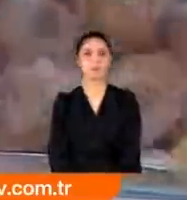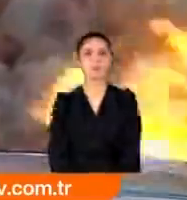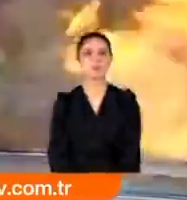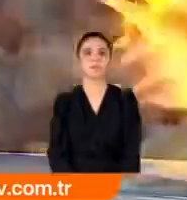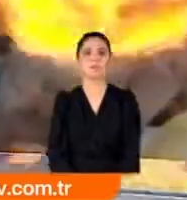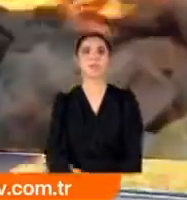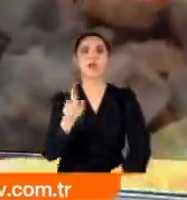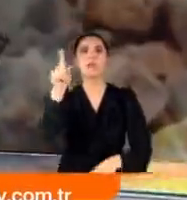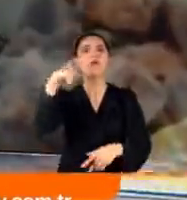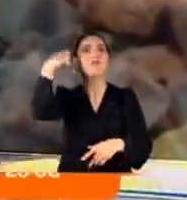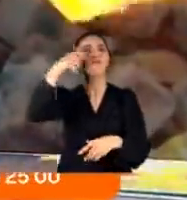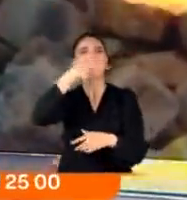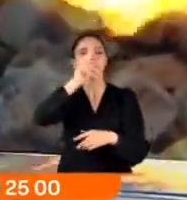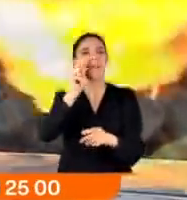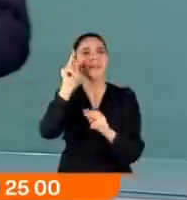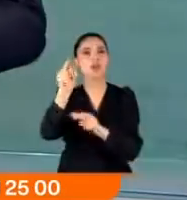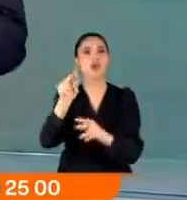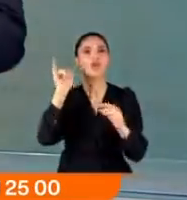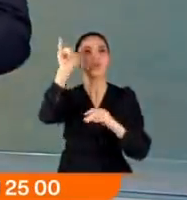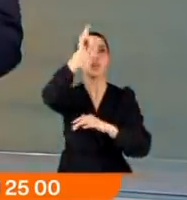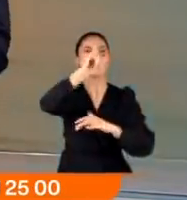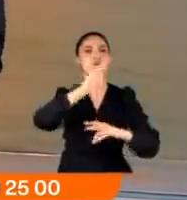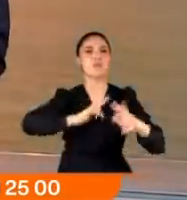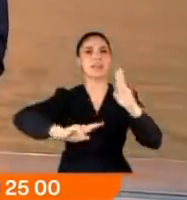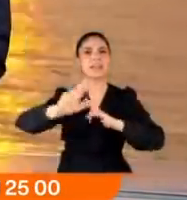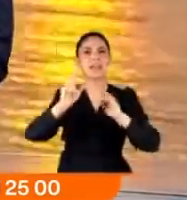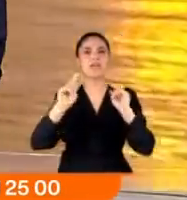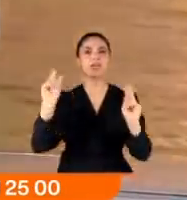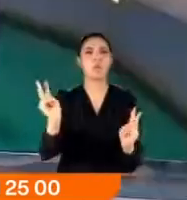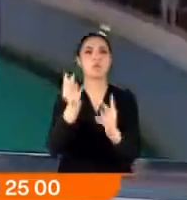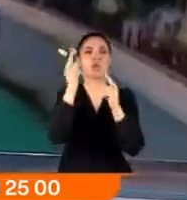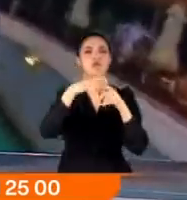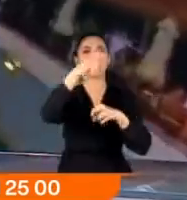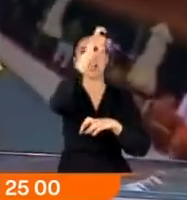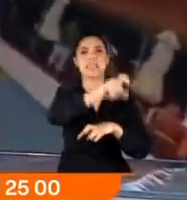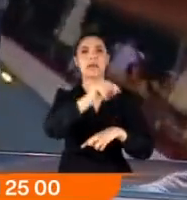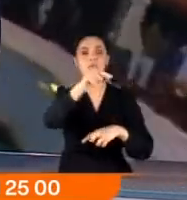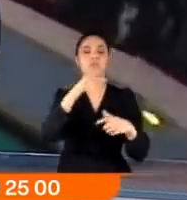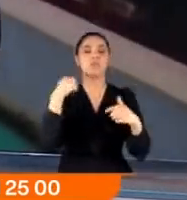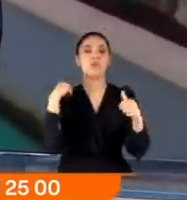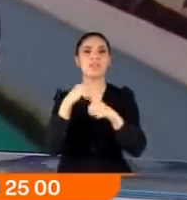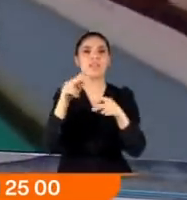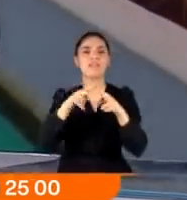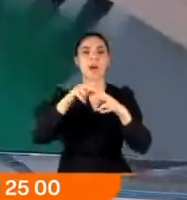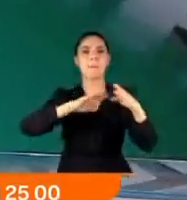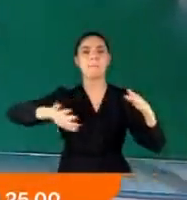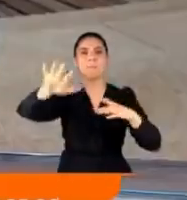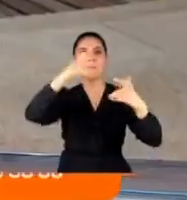Iron Man filminde benzerini gördüğümüz uçmayı sağlayan kıyafetin mucidi Richard Browning. Bu kez Maldivler semalarındaydı.